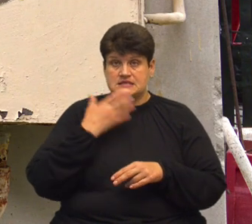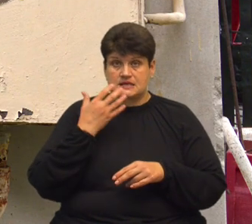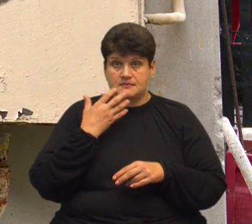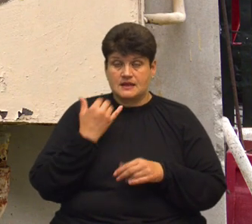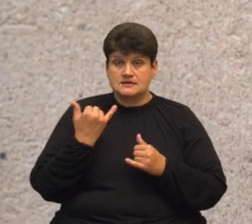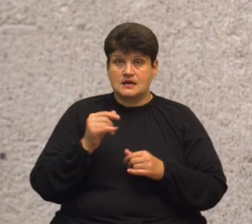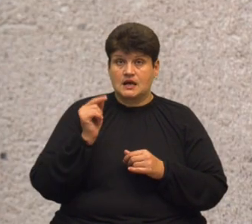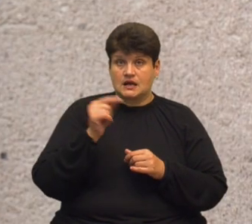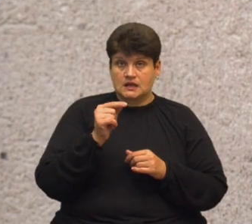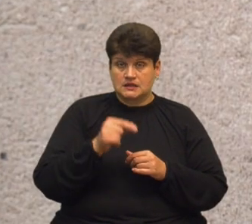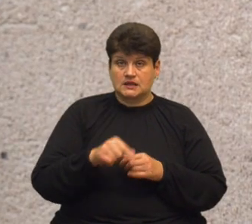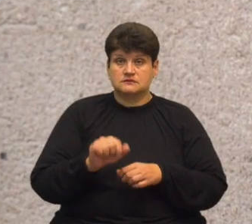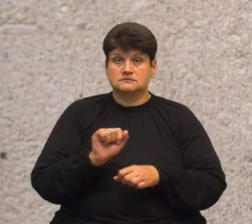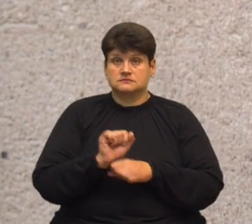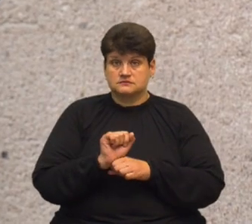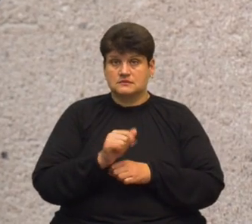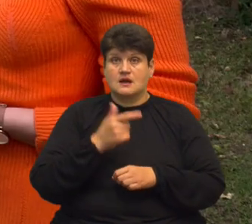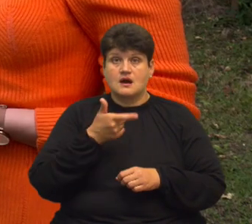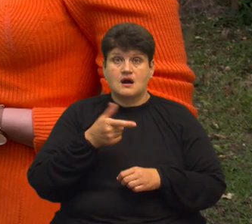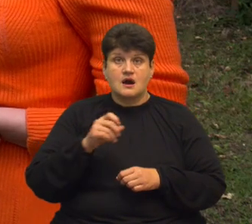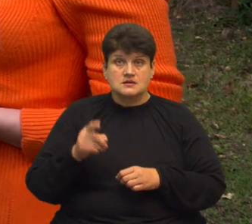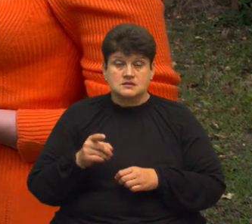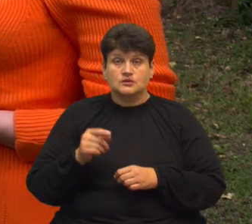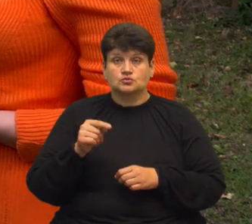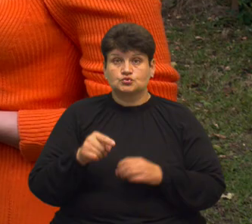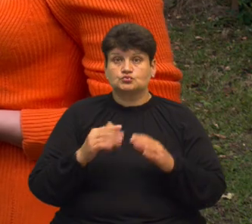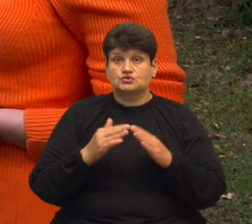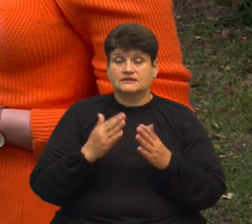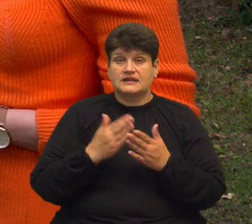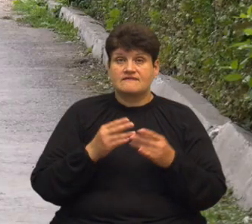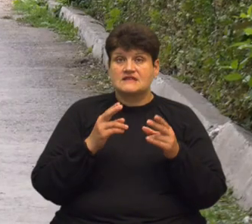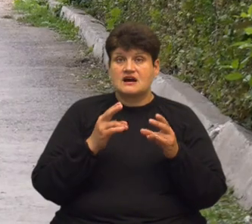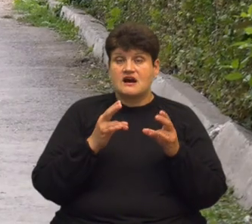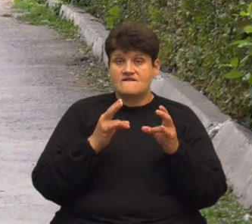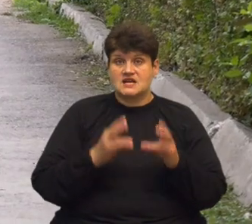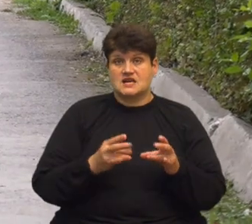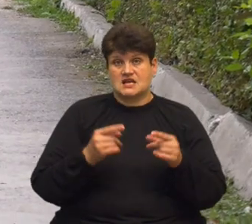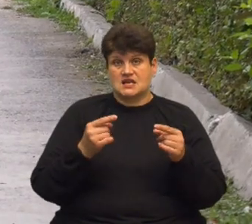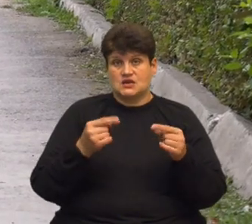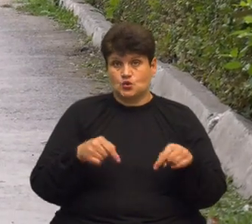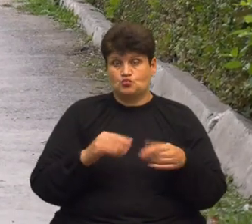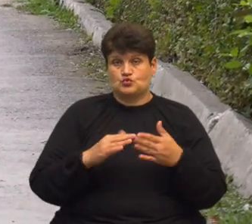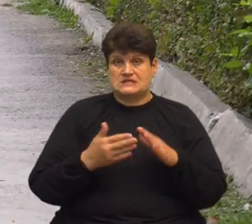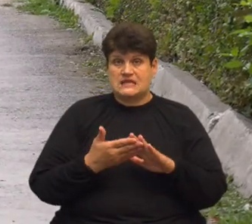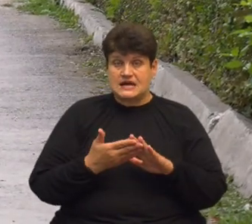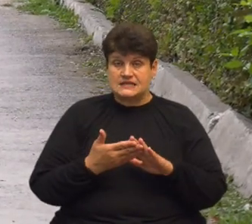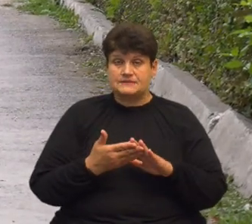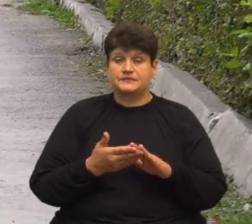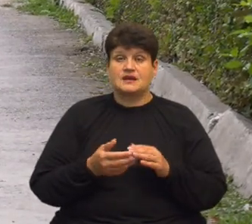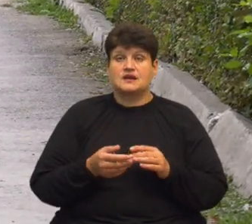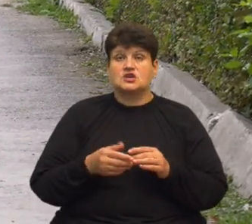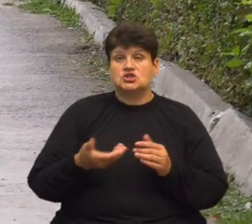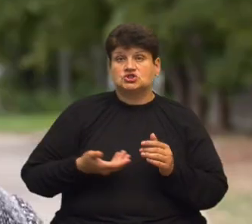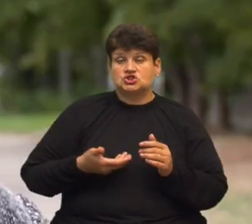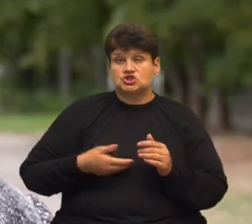перекрили газ, тому що будівля знаходиться в аварійному стані. Жителька Копичинців Оксана Крутій